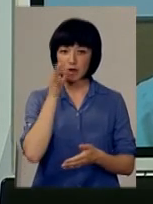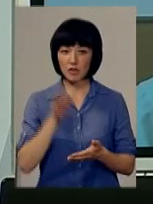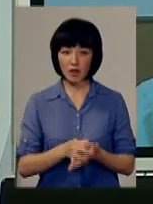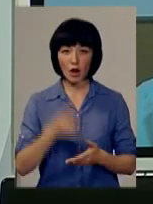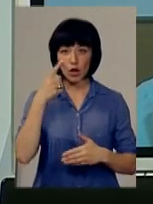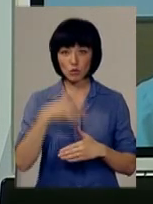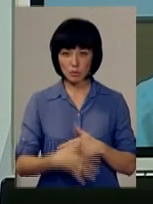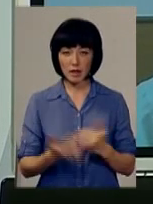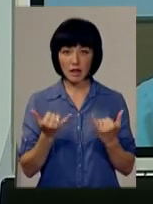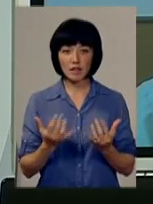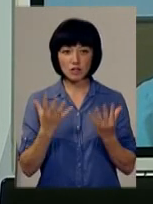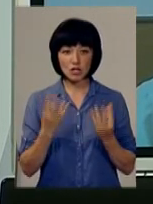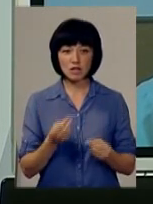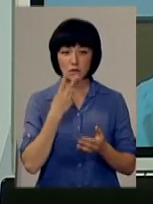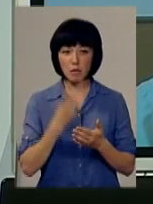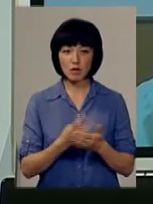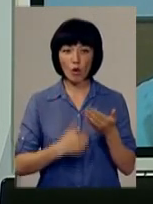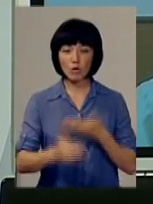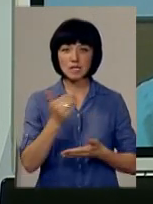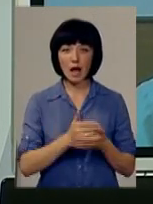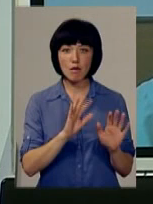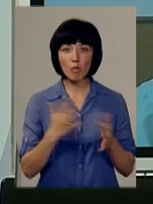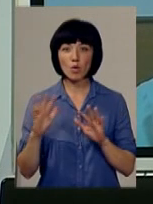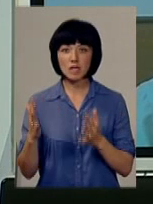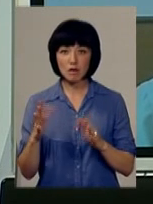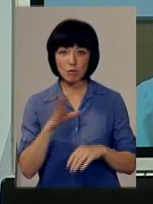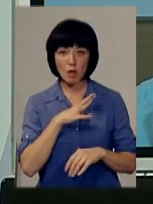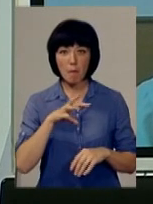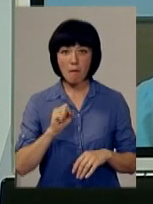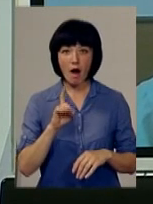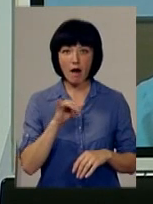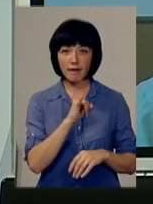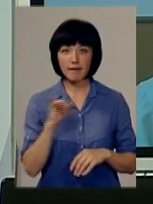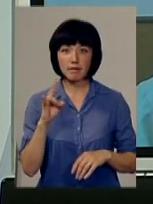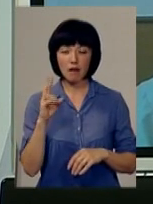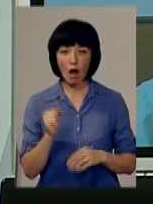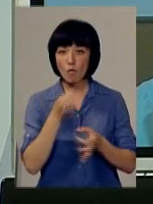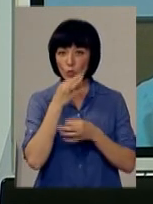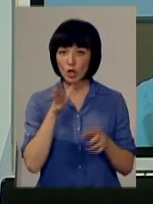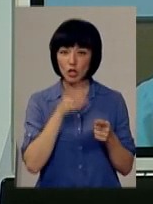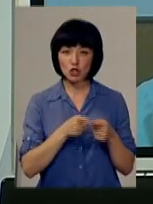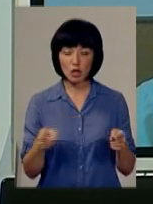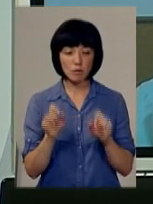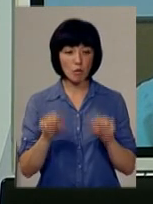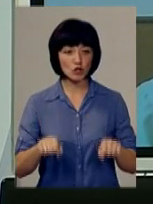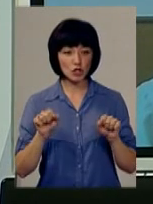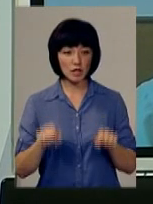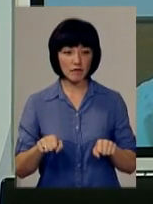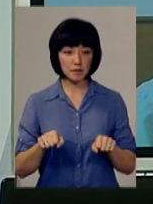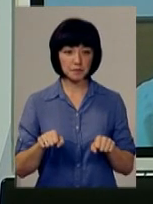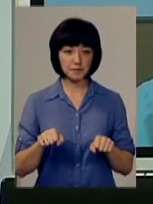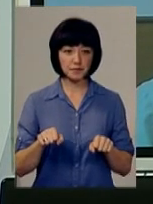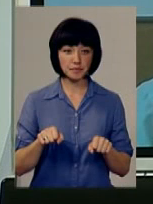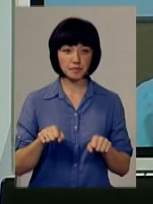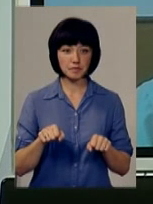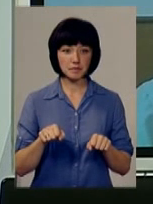Ви розумієте, що на даний час ми бачимо останні події, які в Маріїнки були. В будь-який час можливі, як би